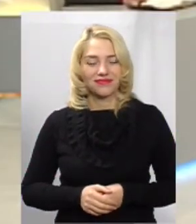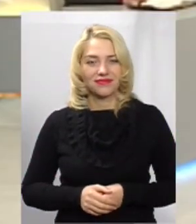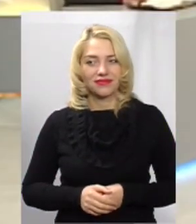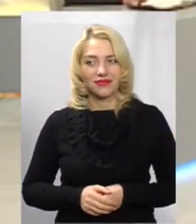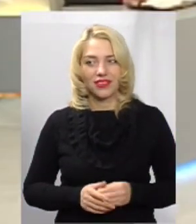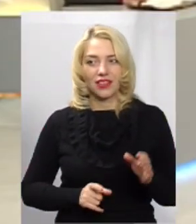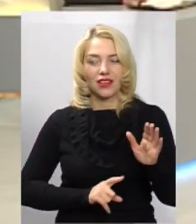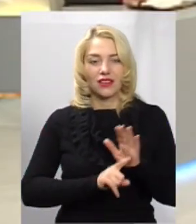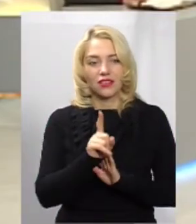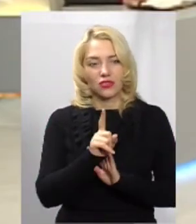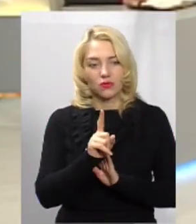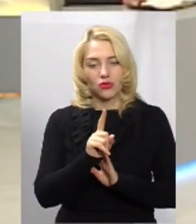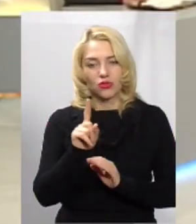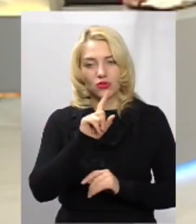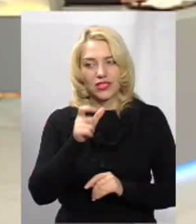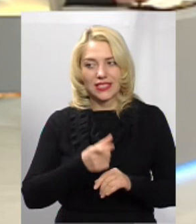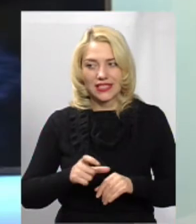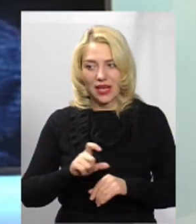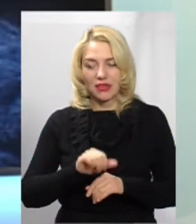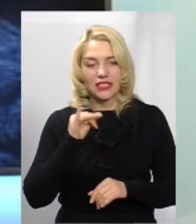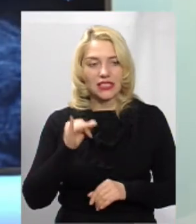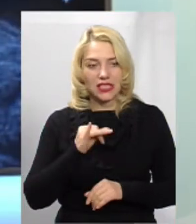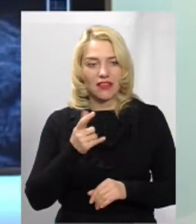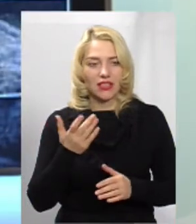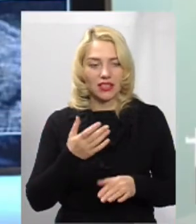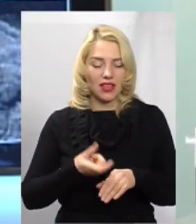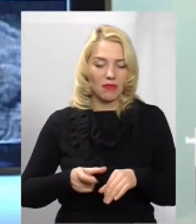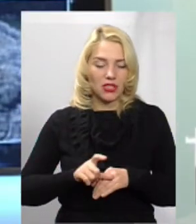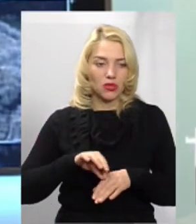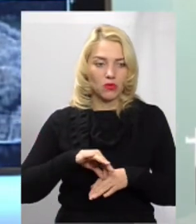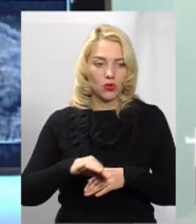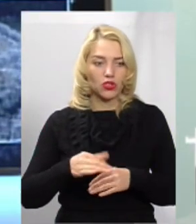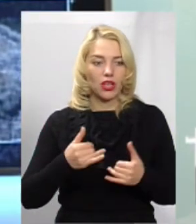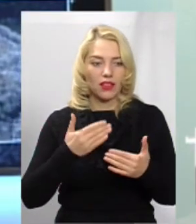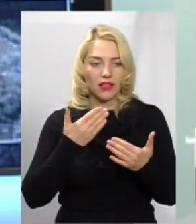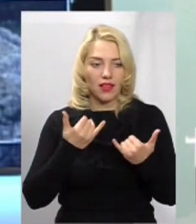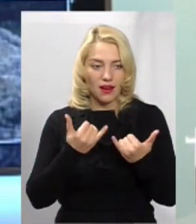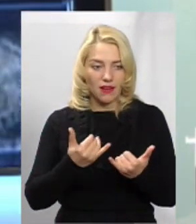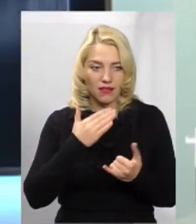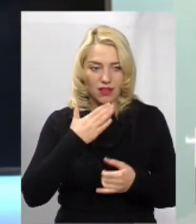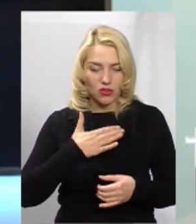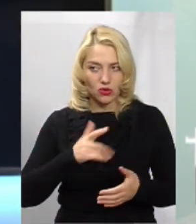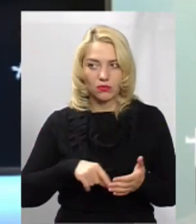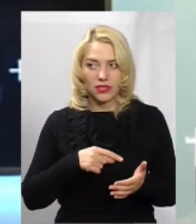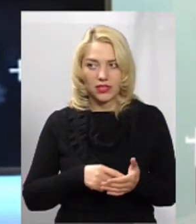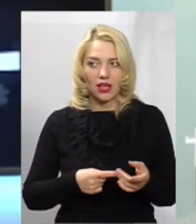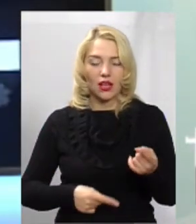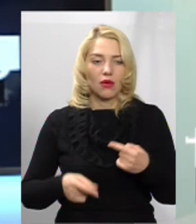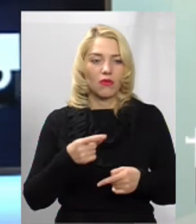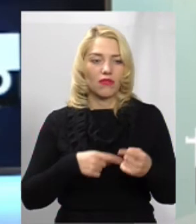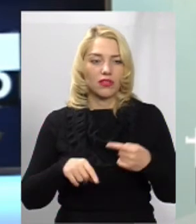Тому розпочну, напевно, з самих таких цікавих і які найбільше болючі для нашого міста. Повернемося до